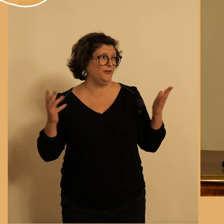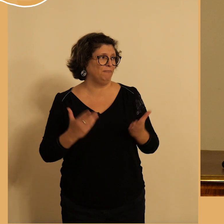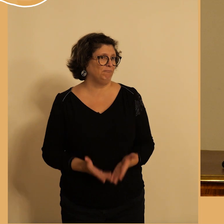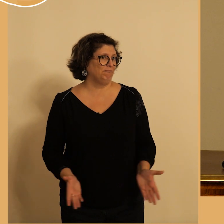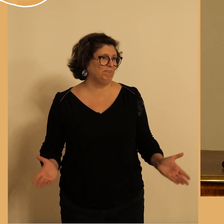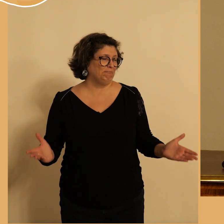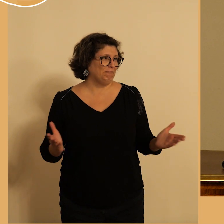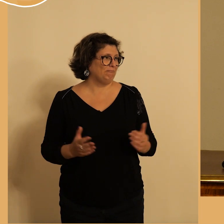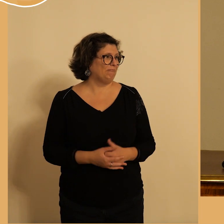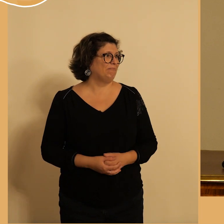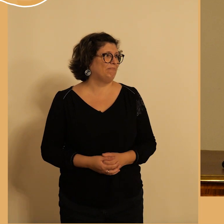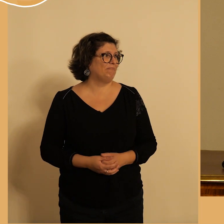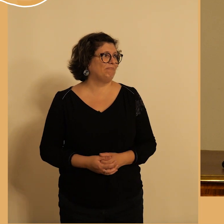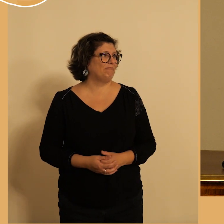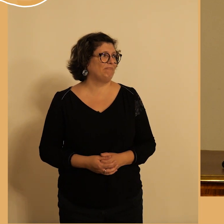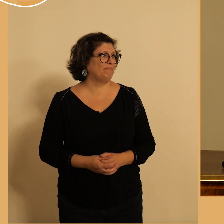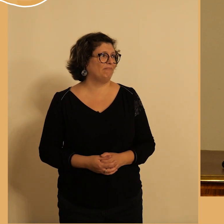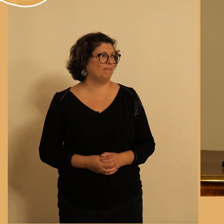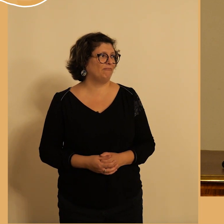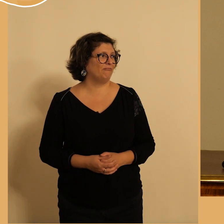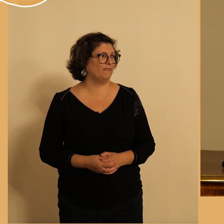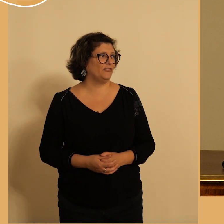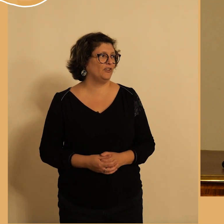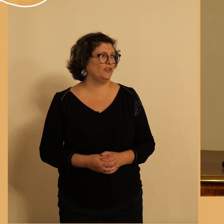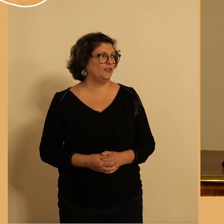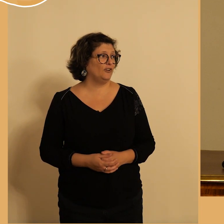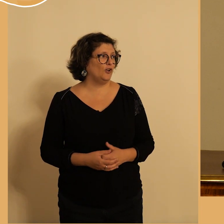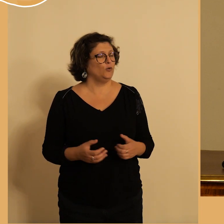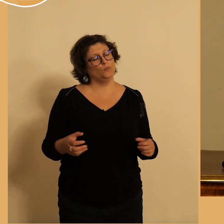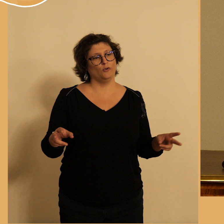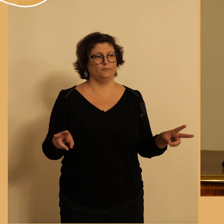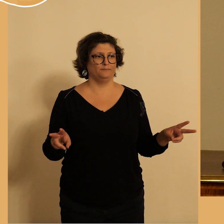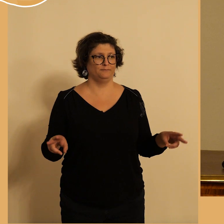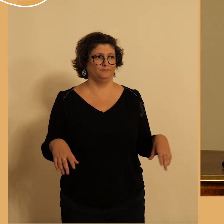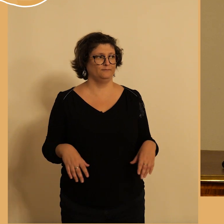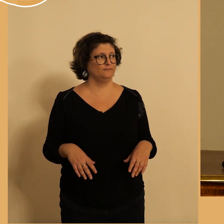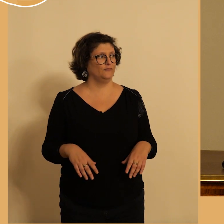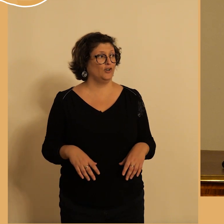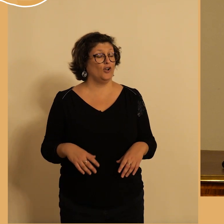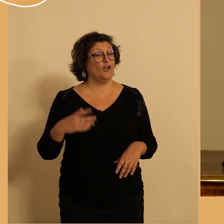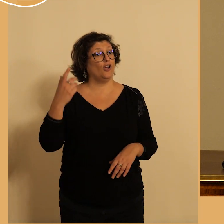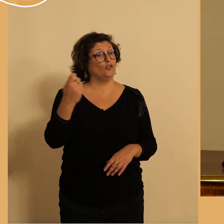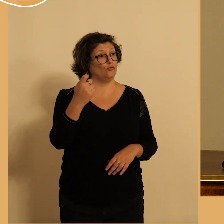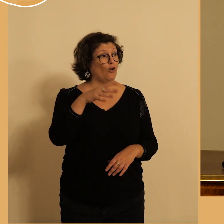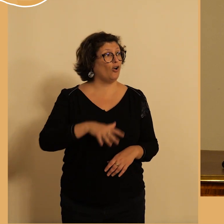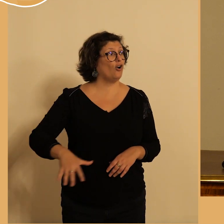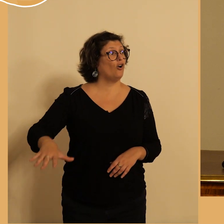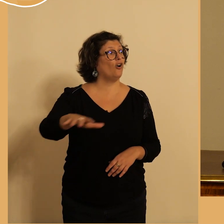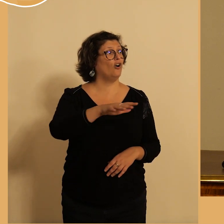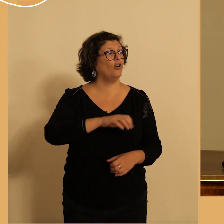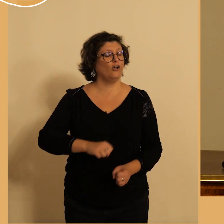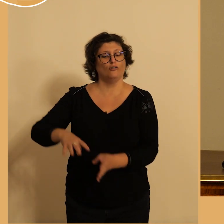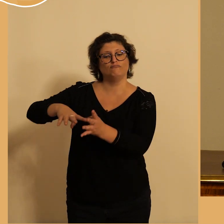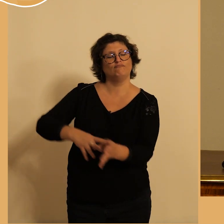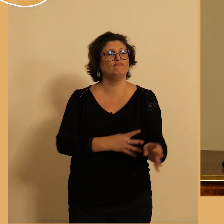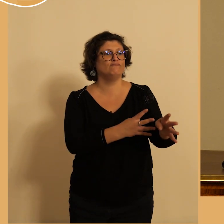pas plus bon nous on est comment dire on roule à Tour mais Tour n'est pas le lieu